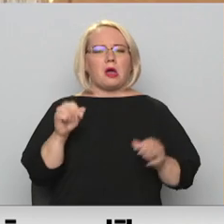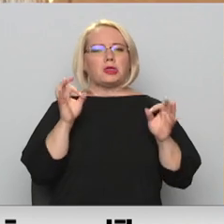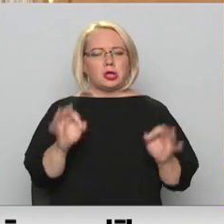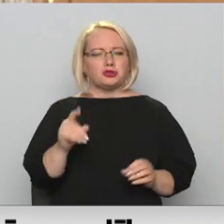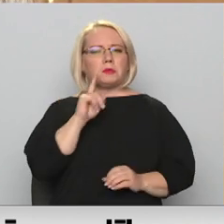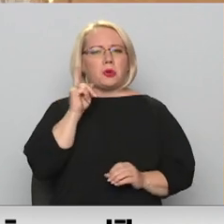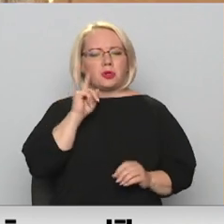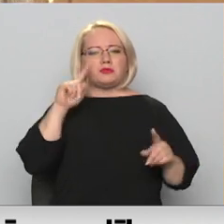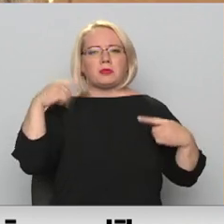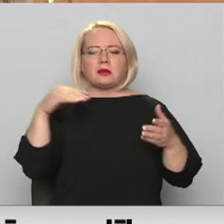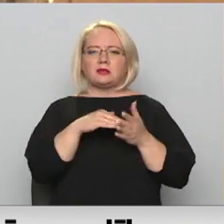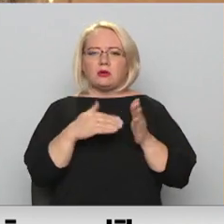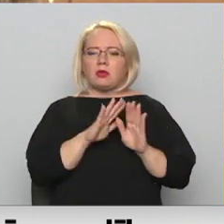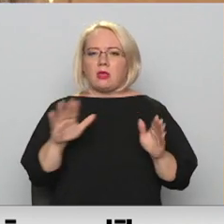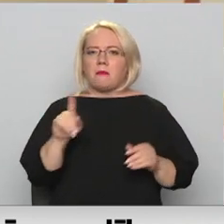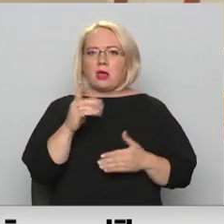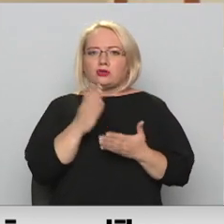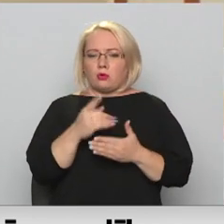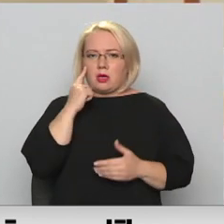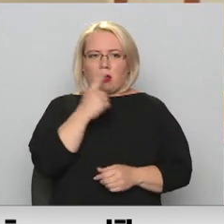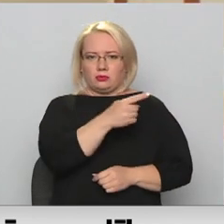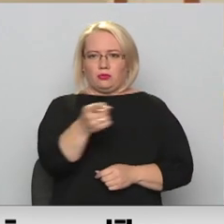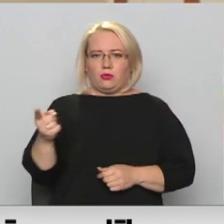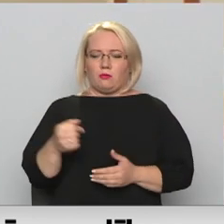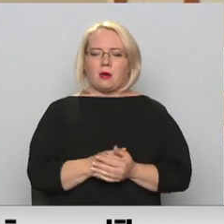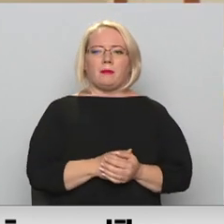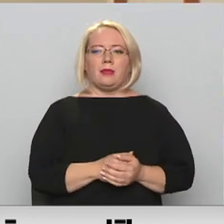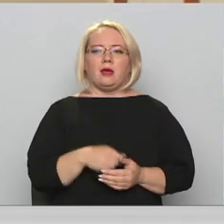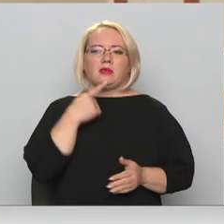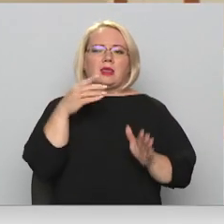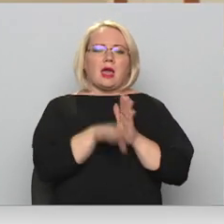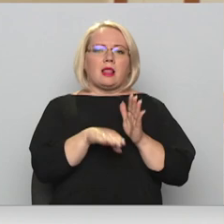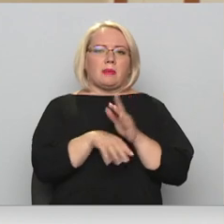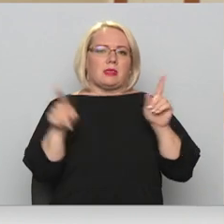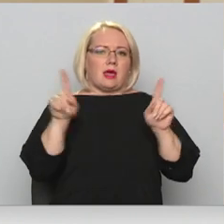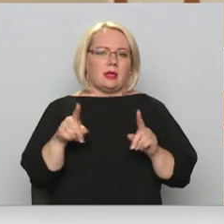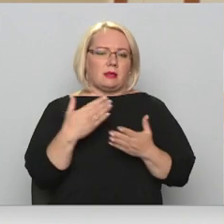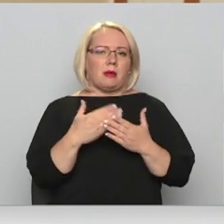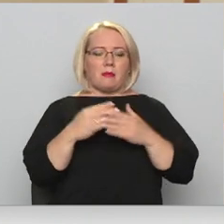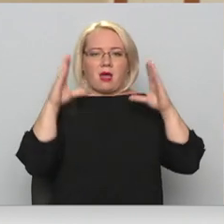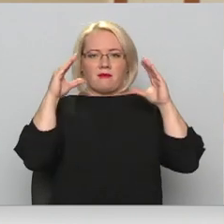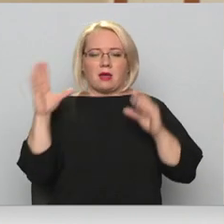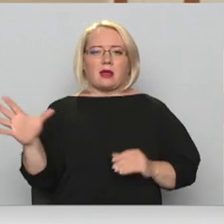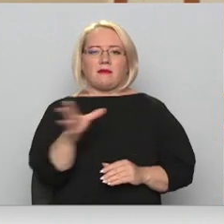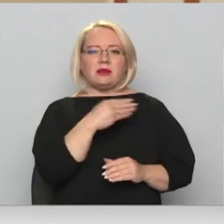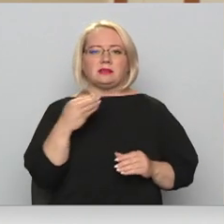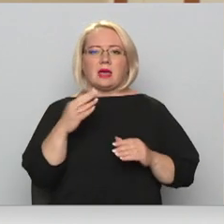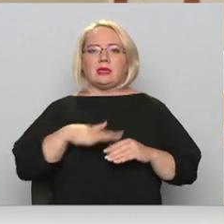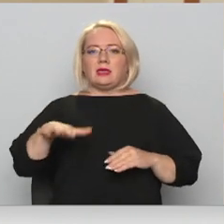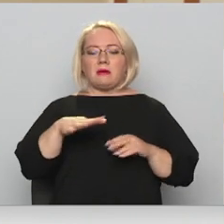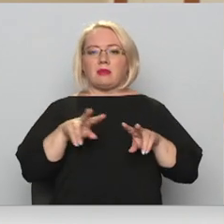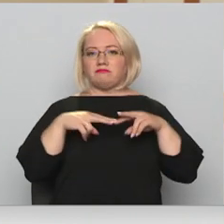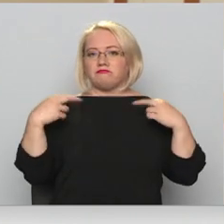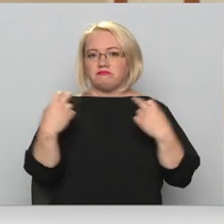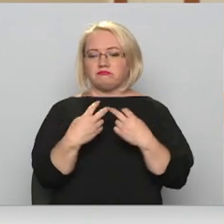praka situācija, bet kas notiek mums tuvumā. Tā elementārā lieta, piemēram, vakarā mājās visai ģimenei sasaisties kopā, vienkārši pait